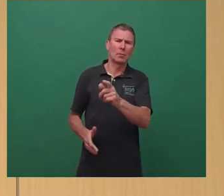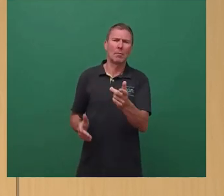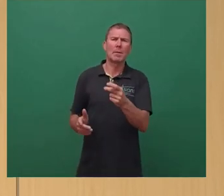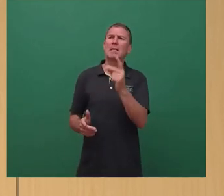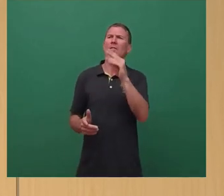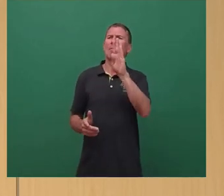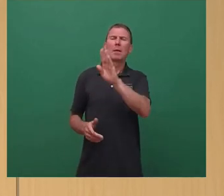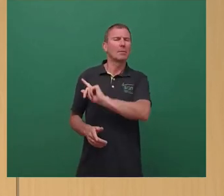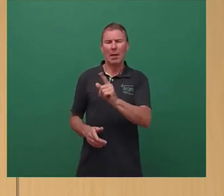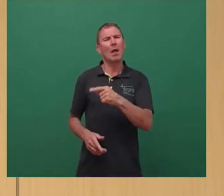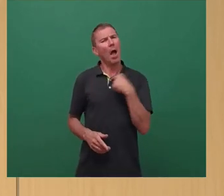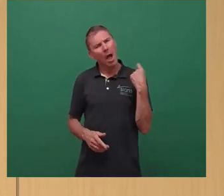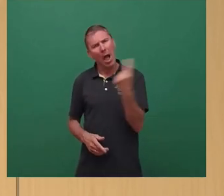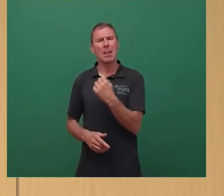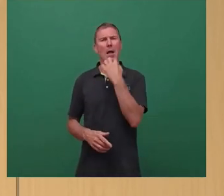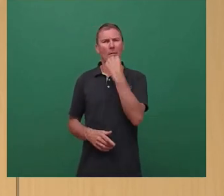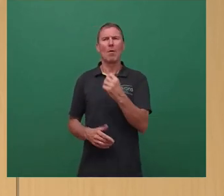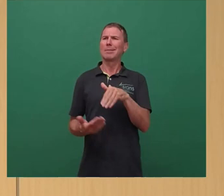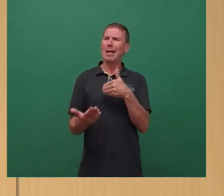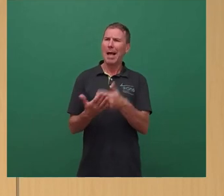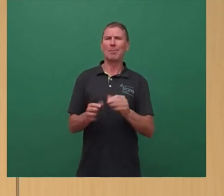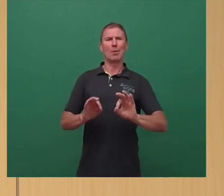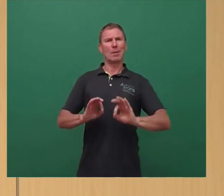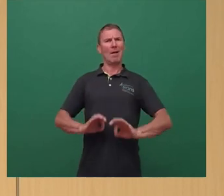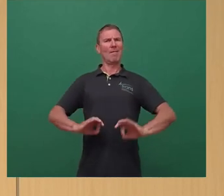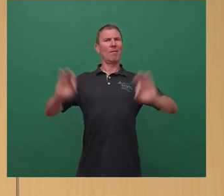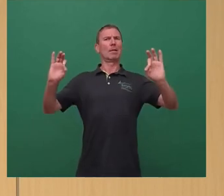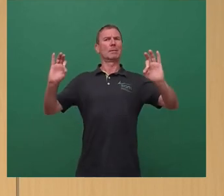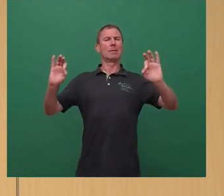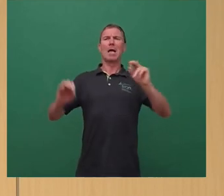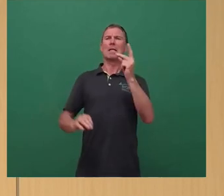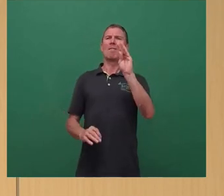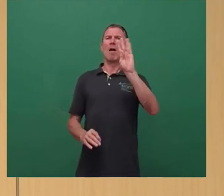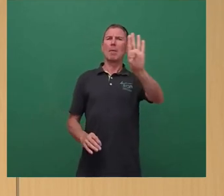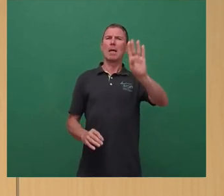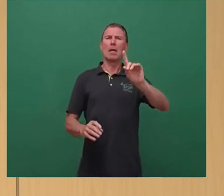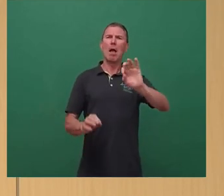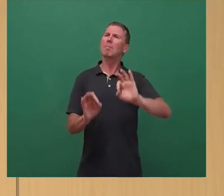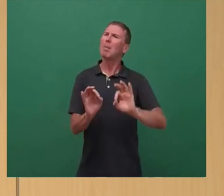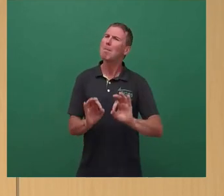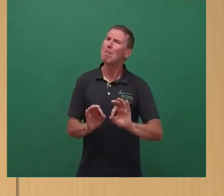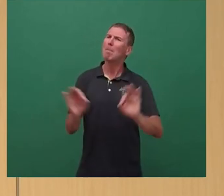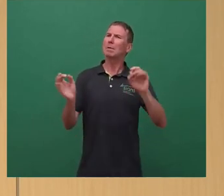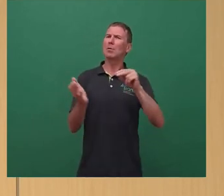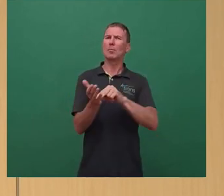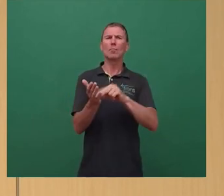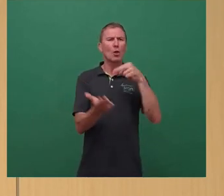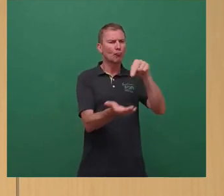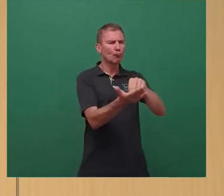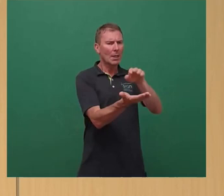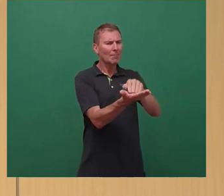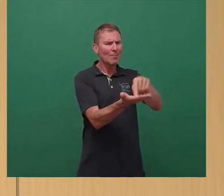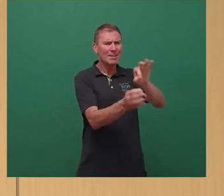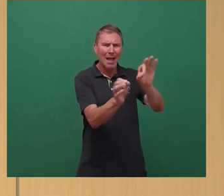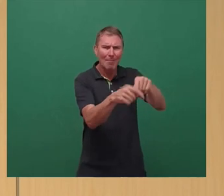Wir wollen, dass die DVB effizienter wird, wo sie stehen geblieben ist, wo wir im Rahmen der